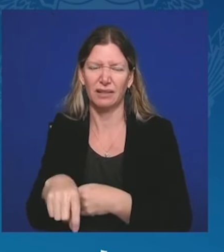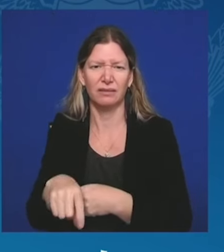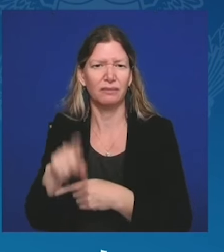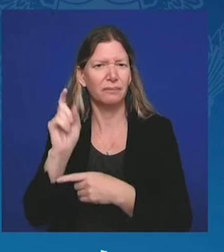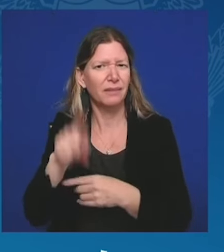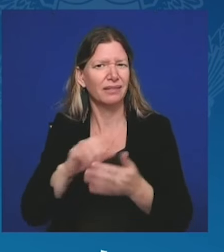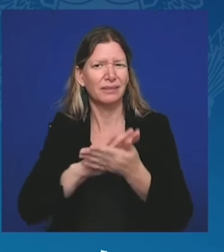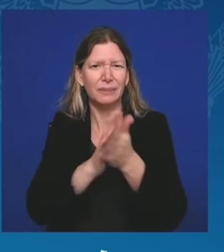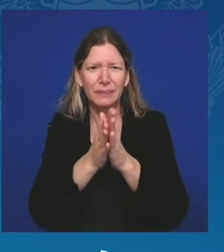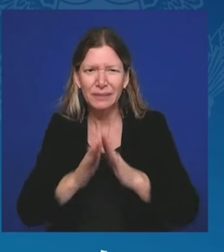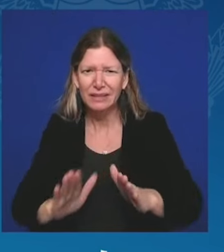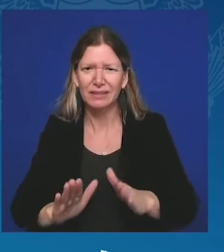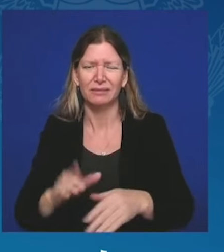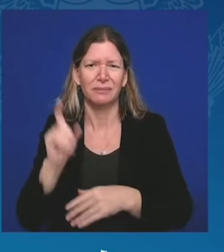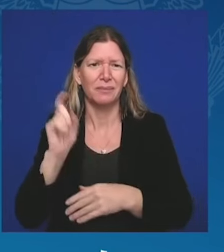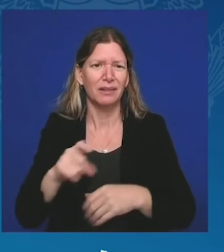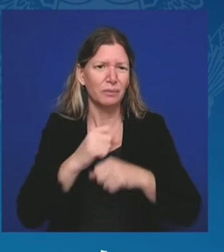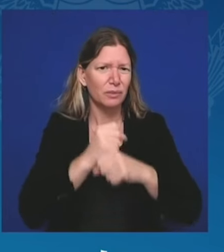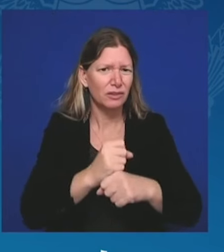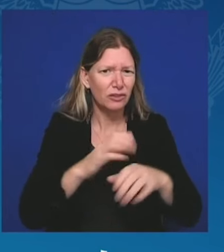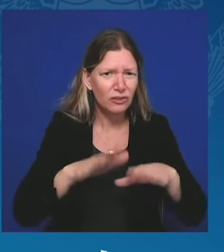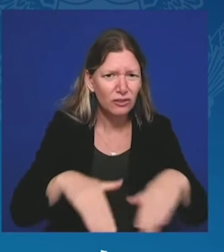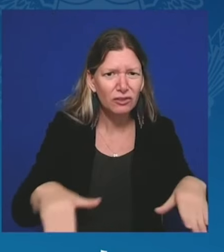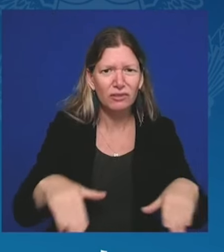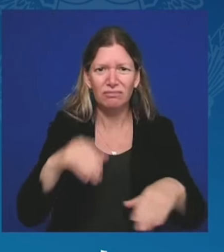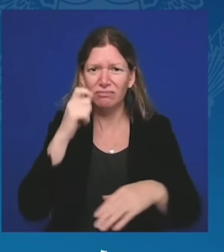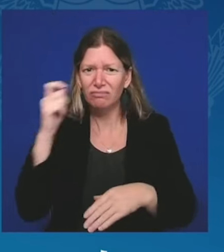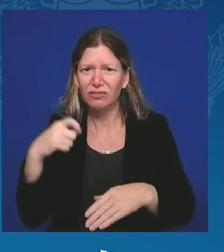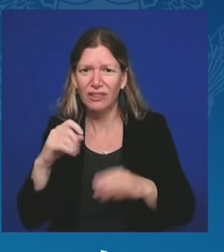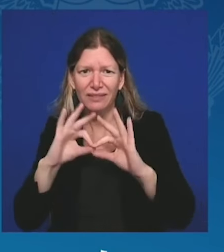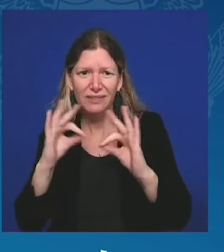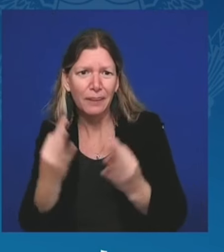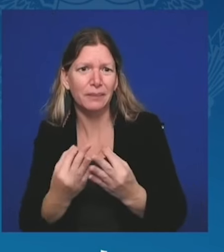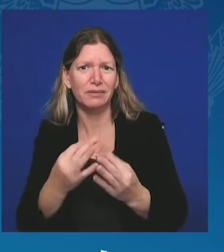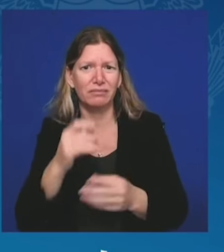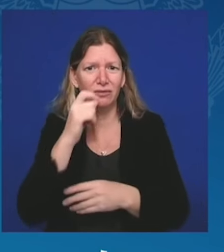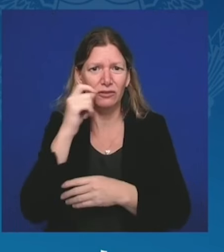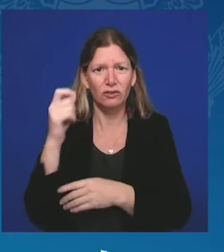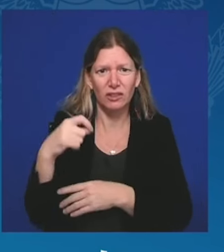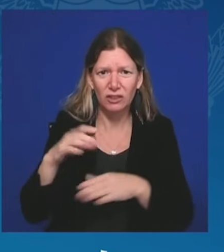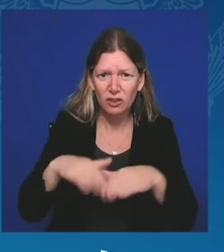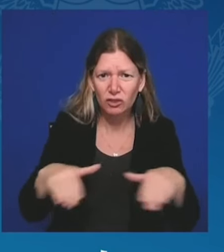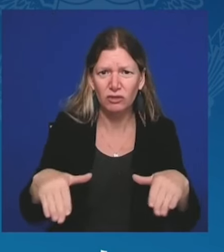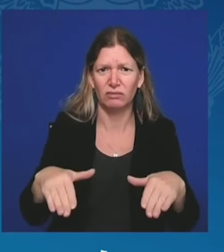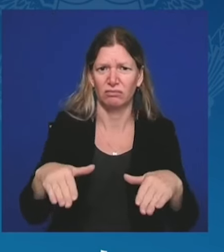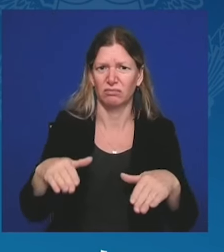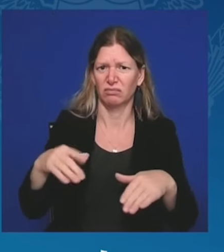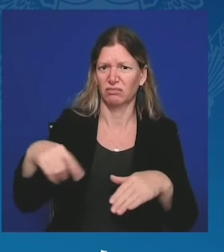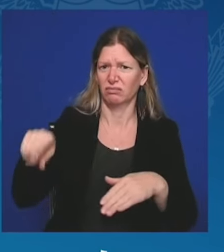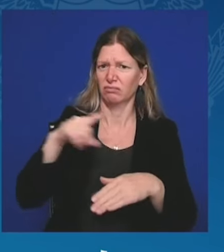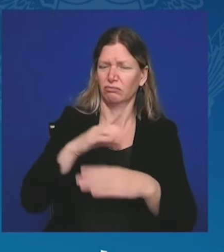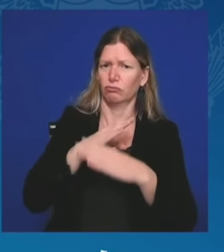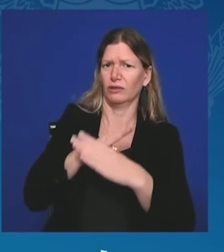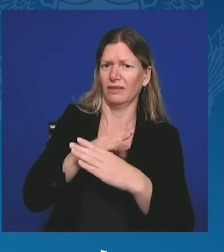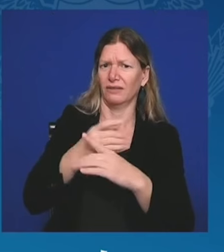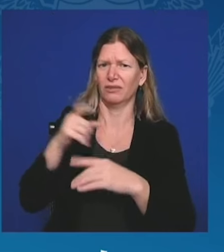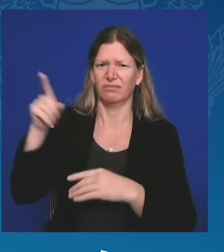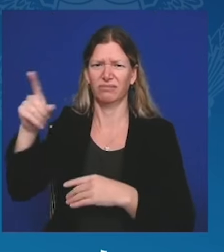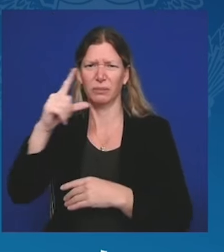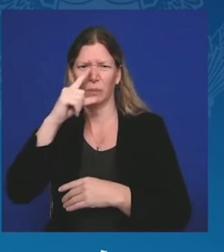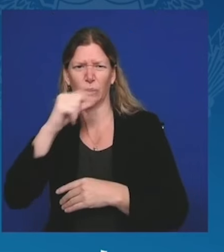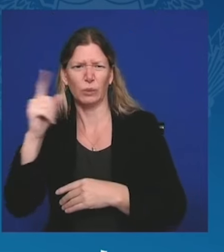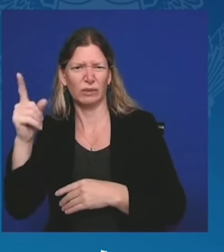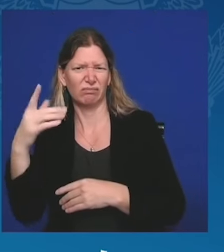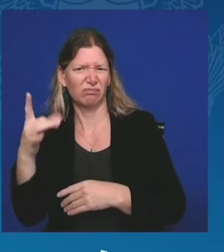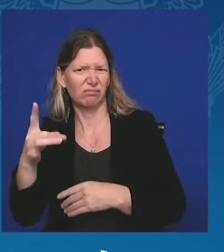ukraińskie dzieci i wszystkich przed Putinem. I jesteśmy wdzięczni Ameryce za ciągłe wsparcie dla Ukrainy.